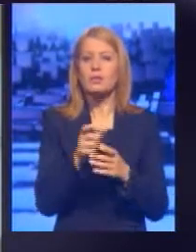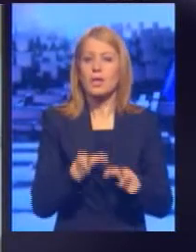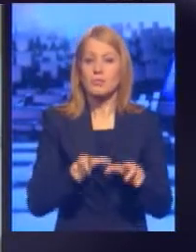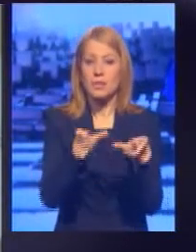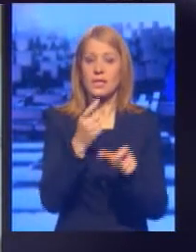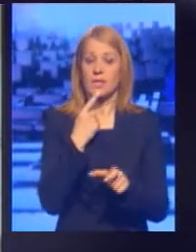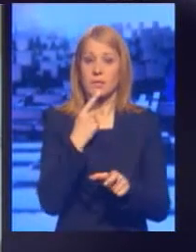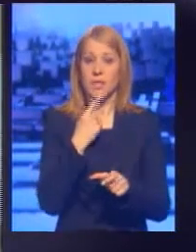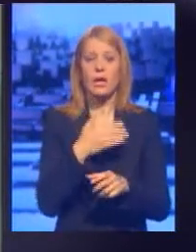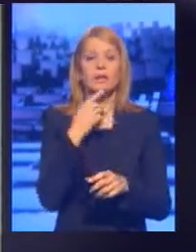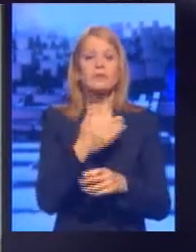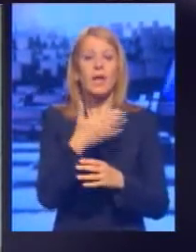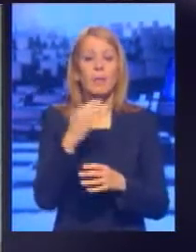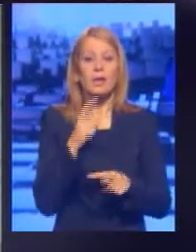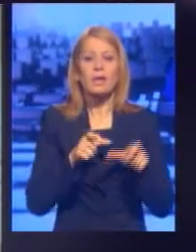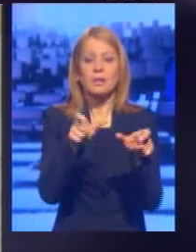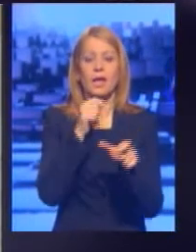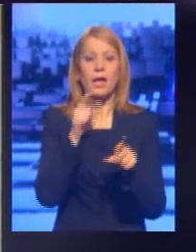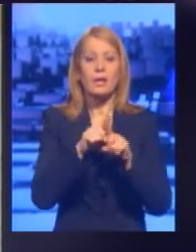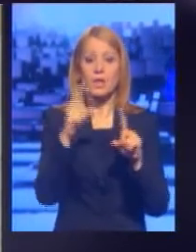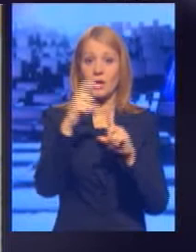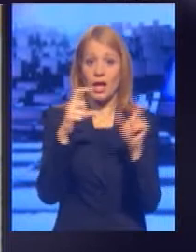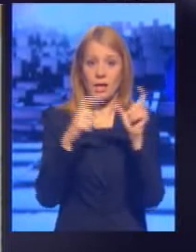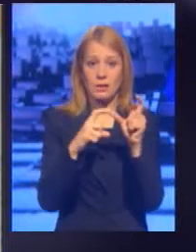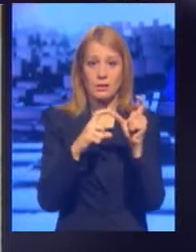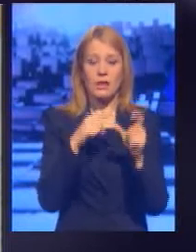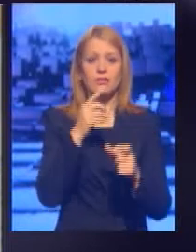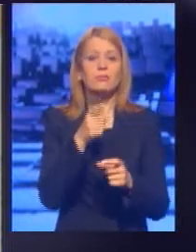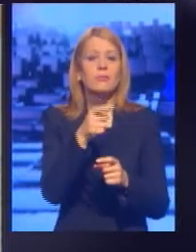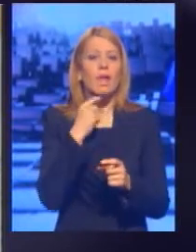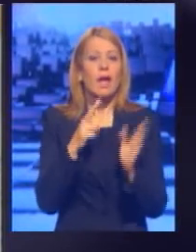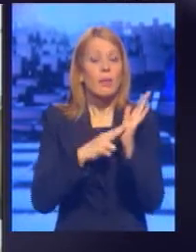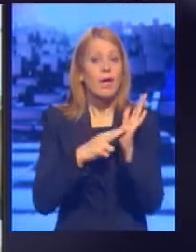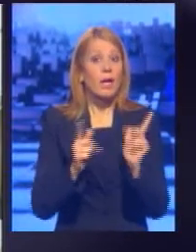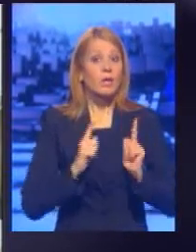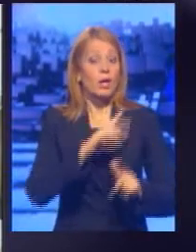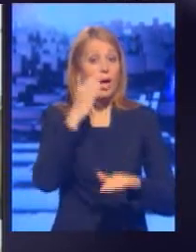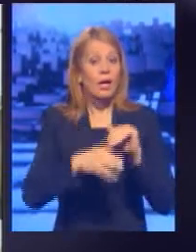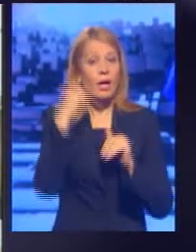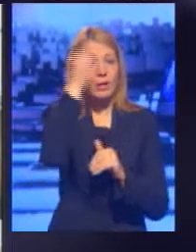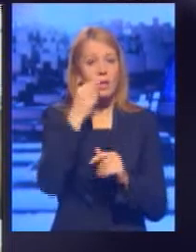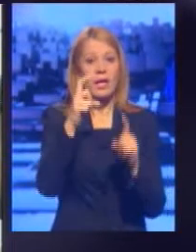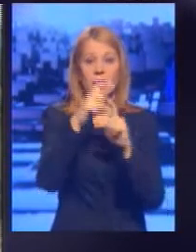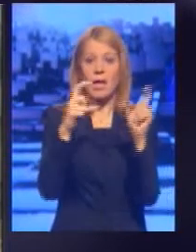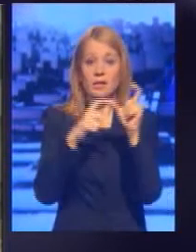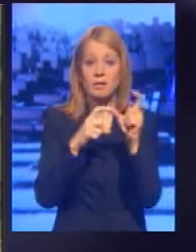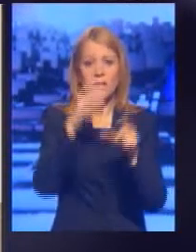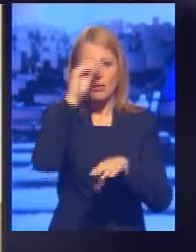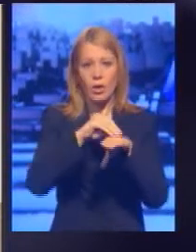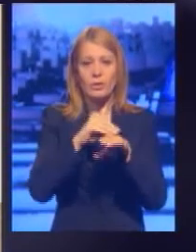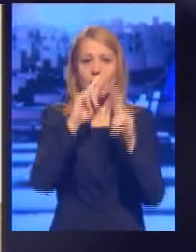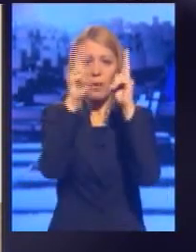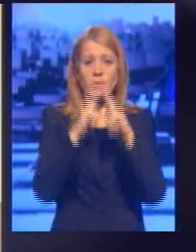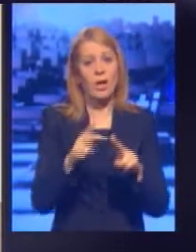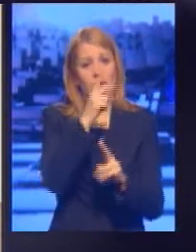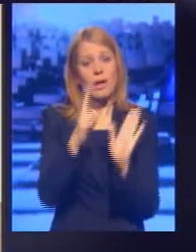Srpskoj naprednoj stranci i demokratskoj stranci. Dok će se nastav naprednjaka čekati do kraja nedelje, demokrate poručuju da je međunarodno